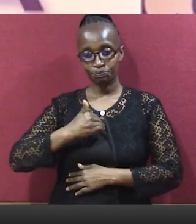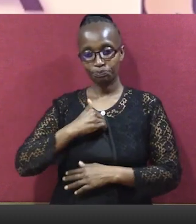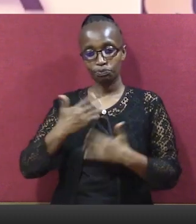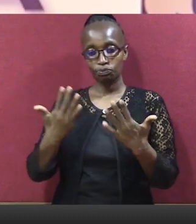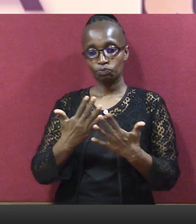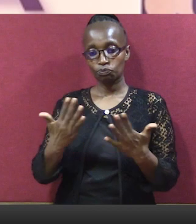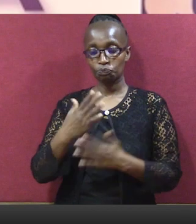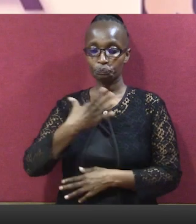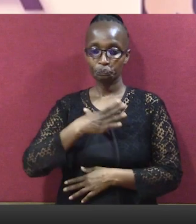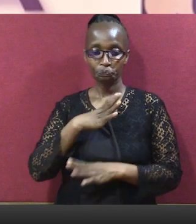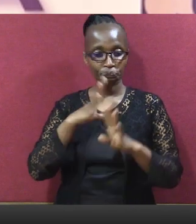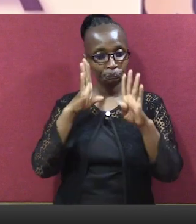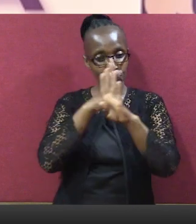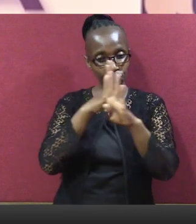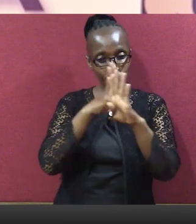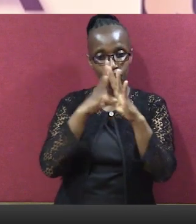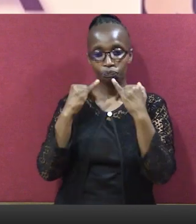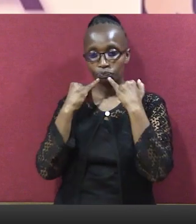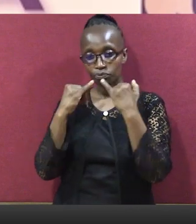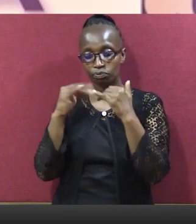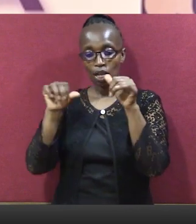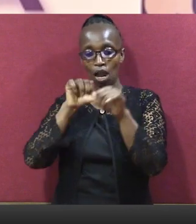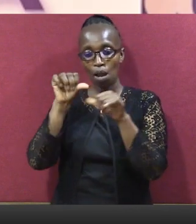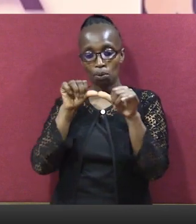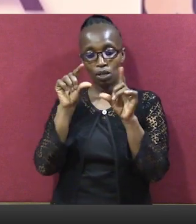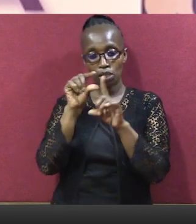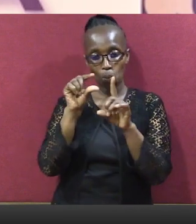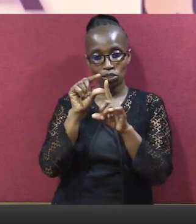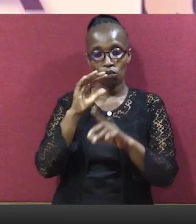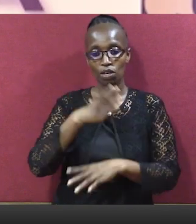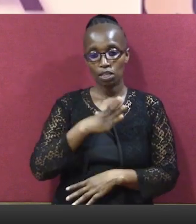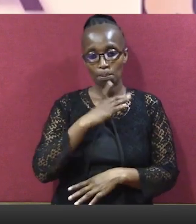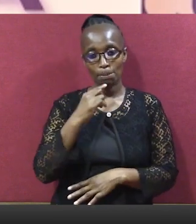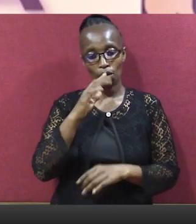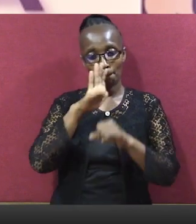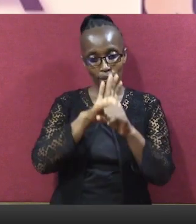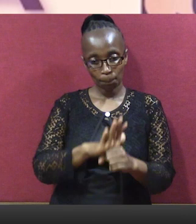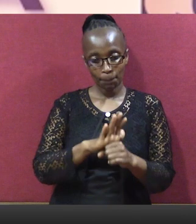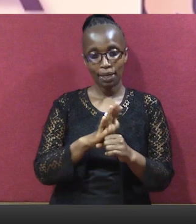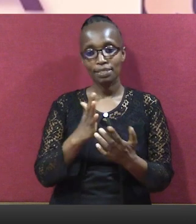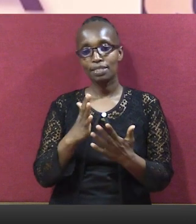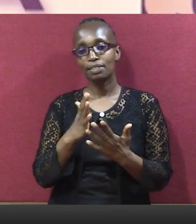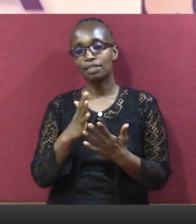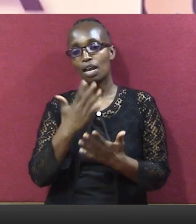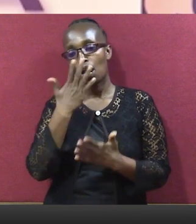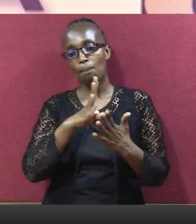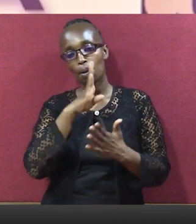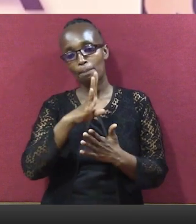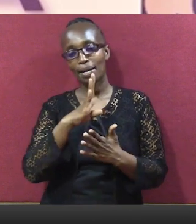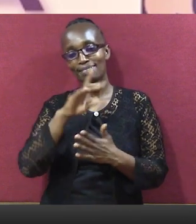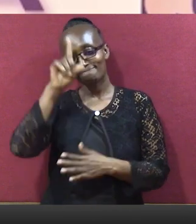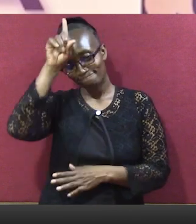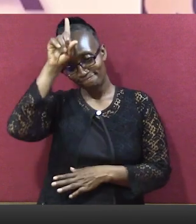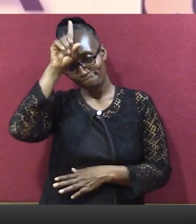wanainji kuwa wanaficha ambari ambazo zinousiana na maneno ya wali ambao wameweza kutulumiwa kijinzia Kule katika